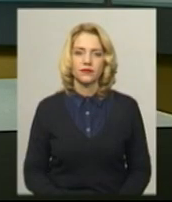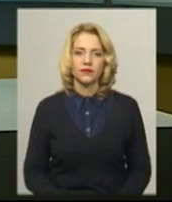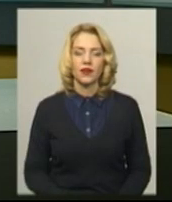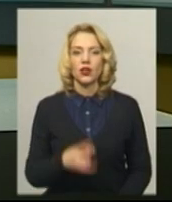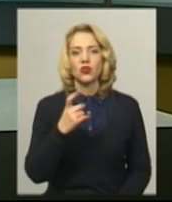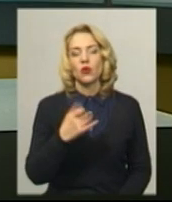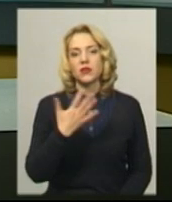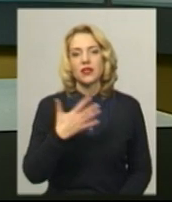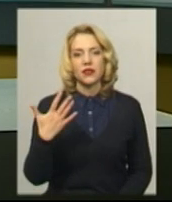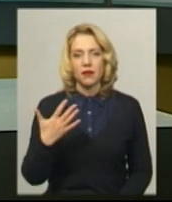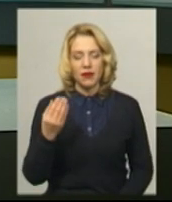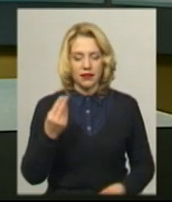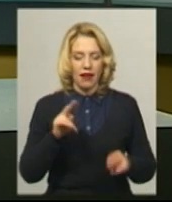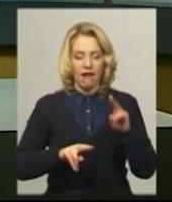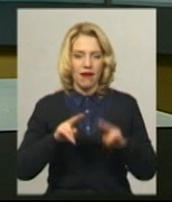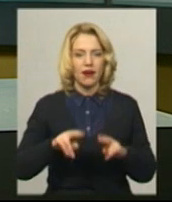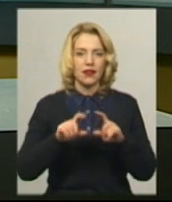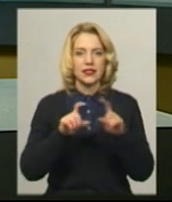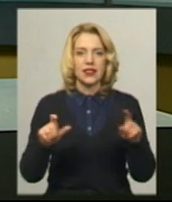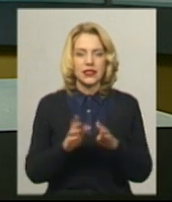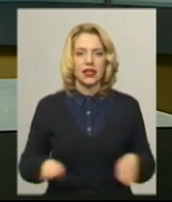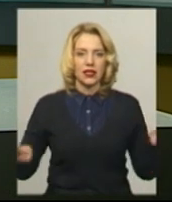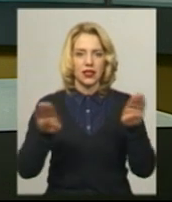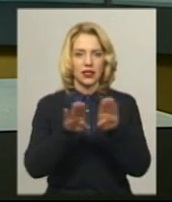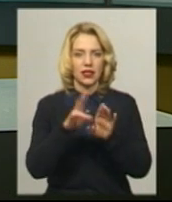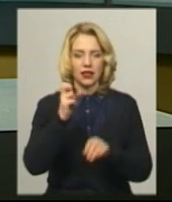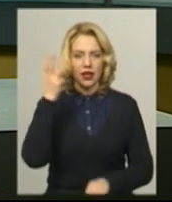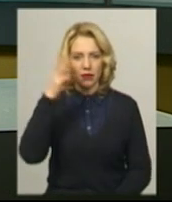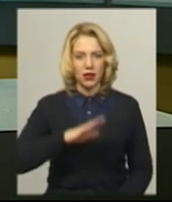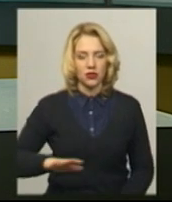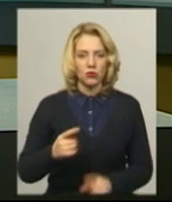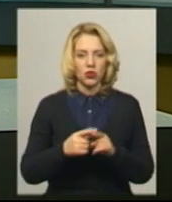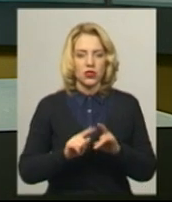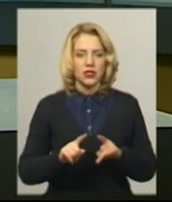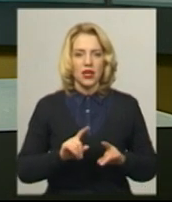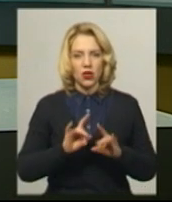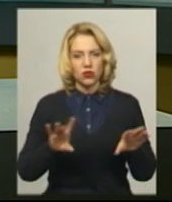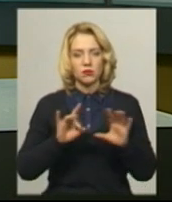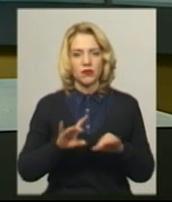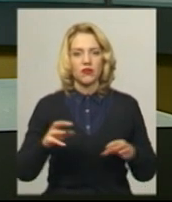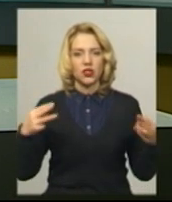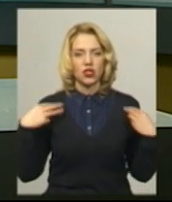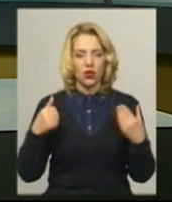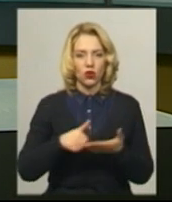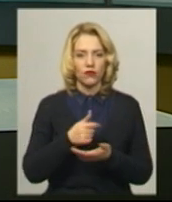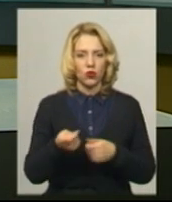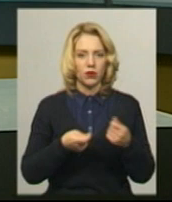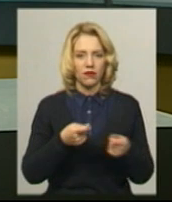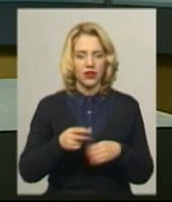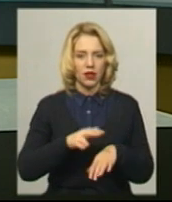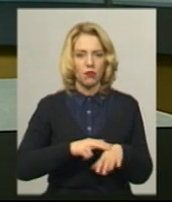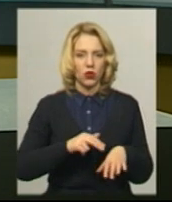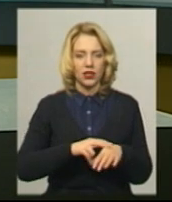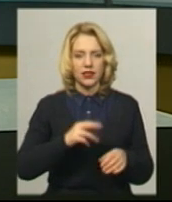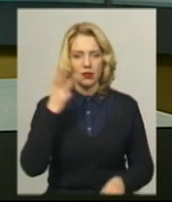155 гральних закладів закрили на Хмельниччині Про це Суспільному розповів начальник головного управління Нацполіції в Хмельницькій